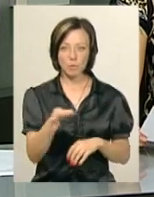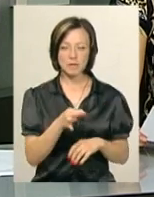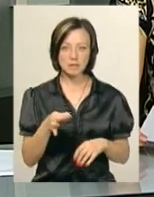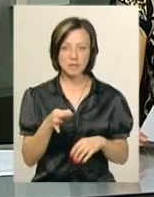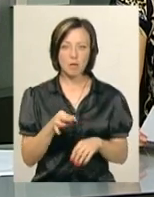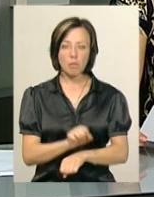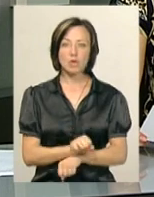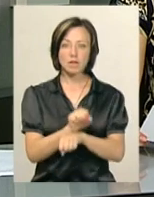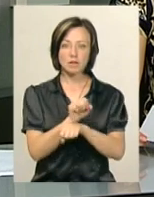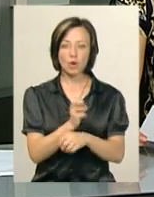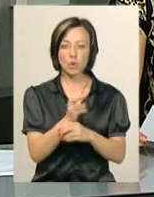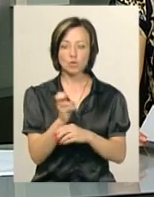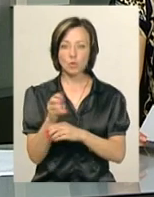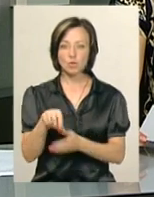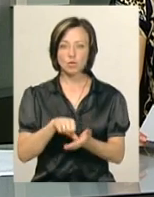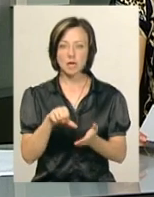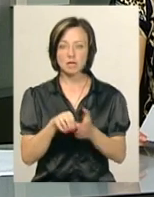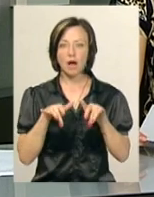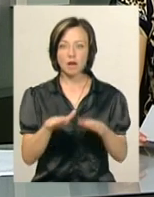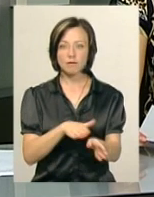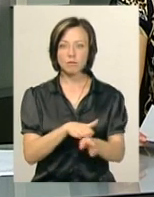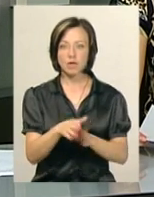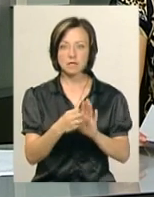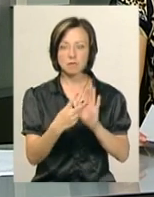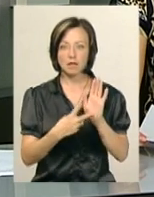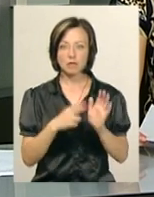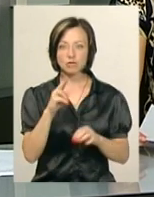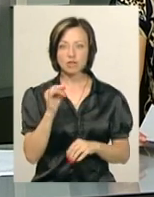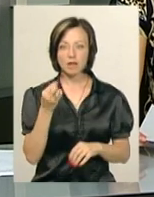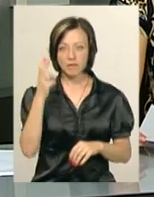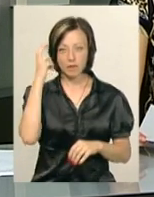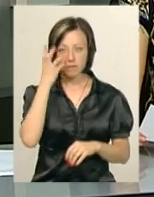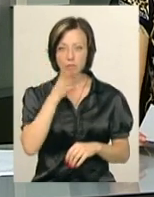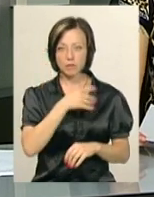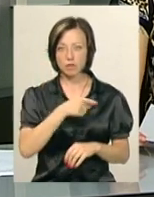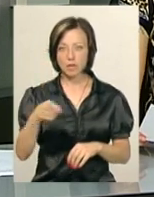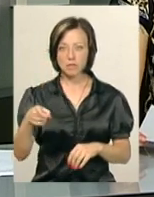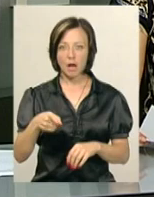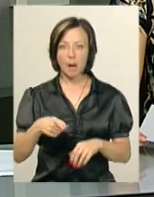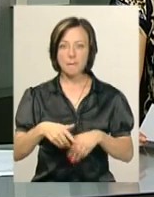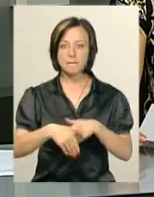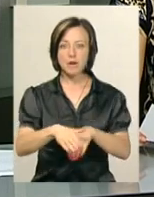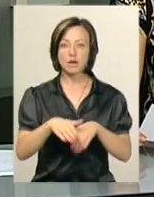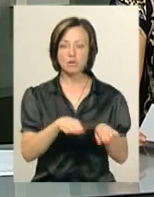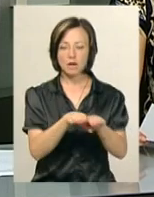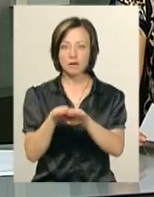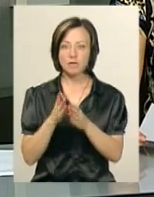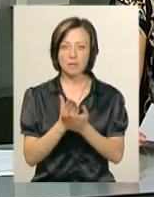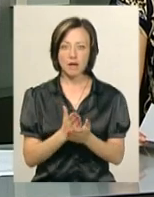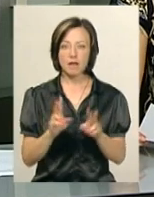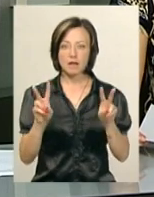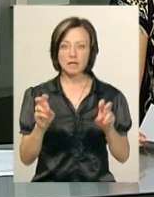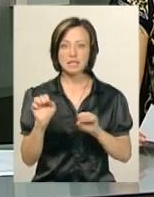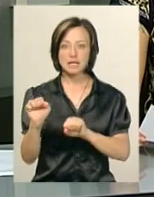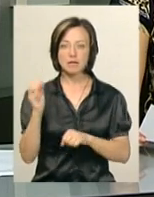знак протесту розгон учасників санкціонованої акції, яка відбулася 17 червня в Києві під час Маршу Рівності. Вона мала назву «Захисти